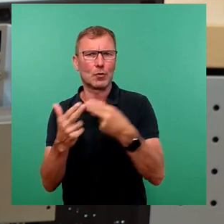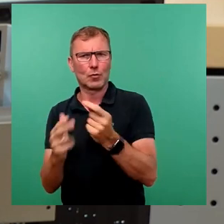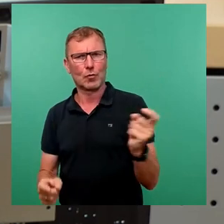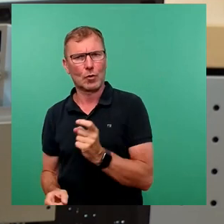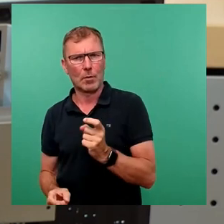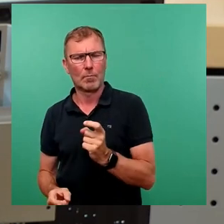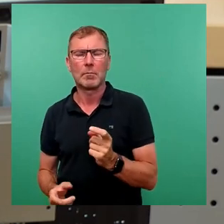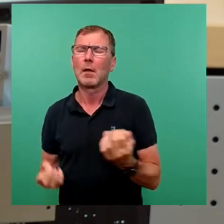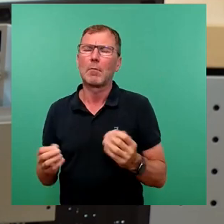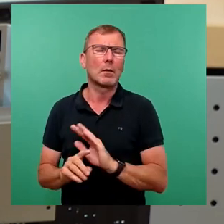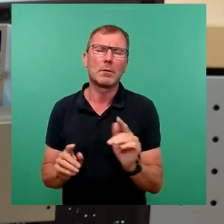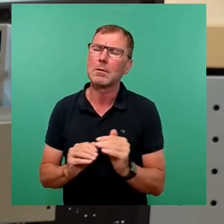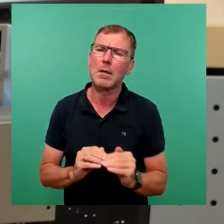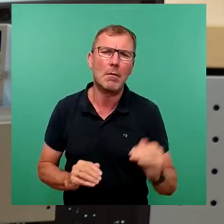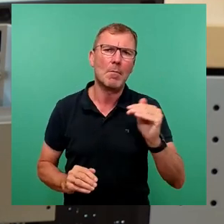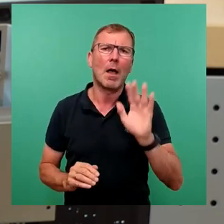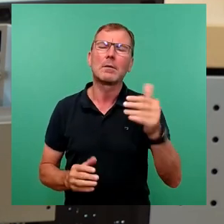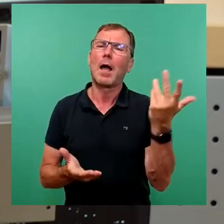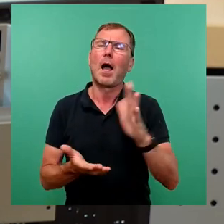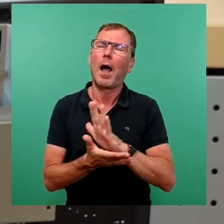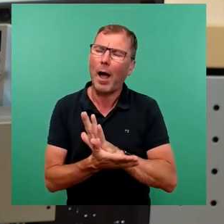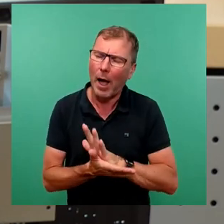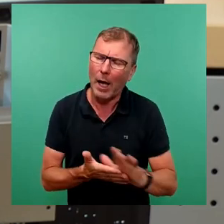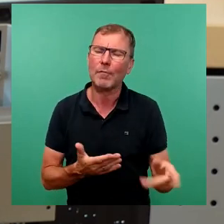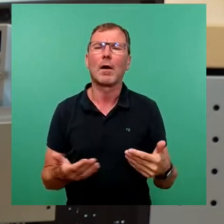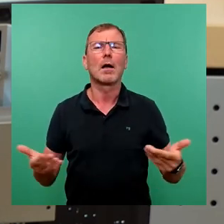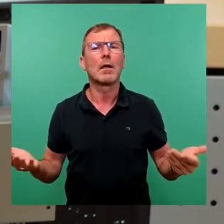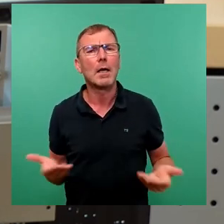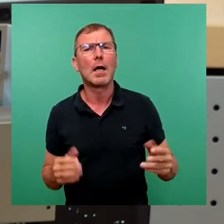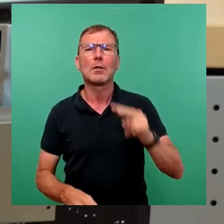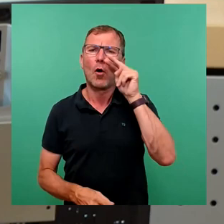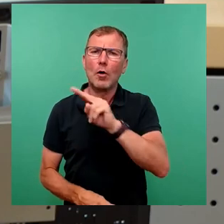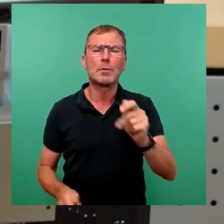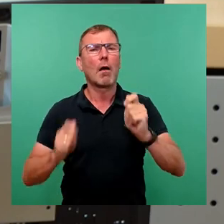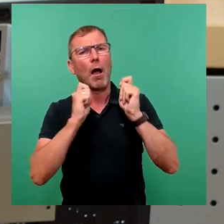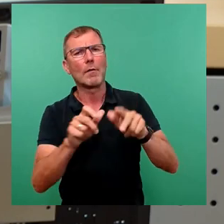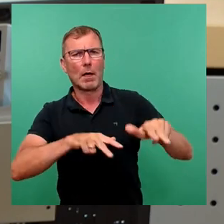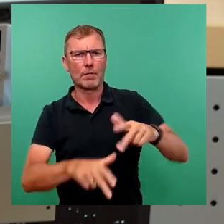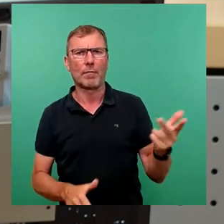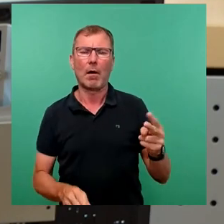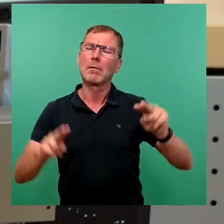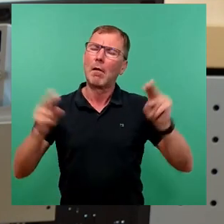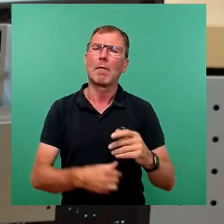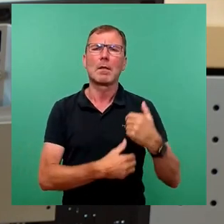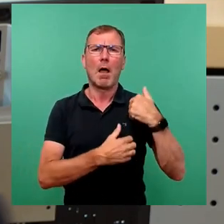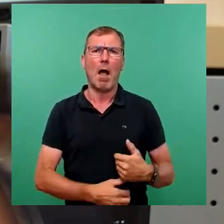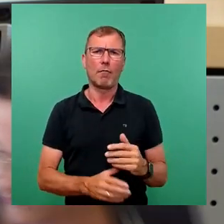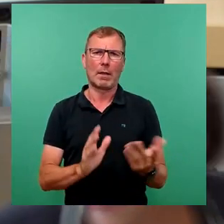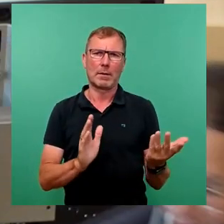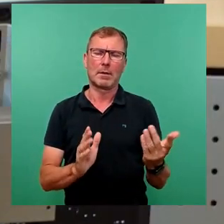nichts mehr und nichts weniger als einfache und übersichtliche Antragsverfahren und weniger Auflagen. Vielen Dank.